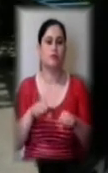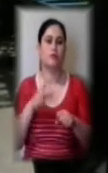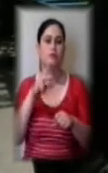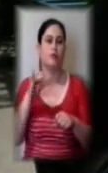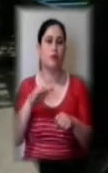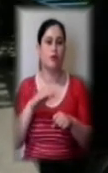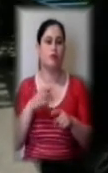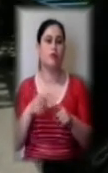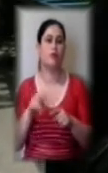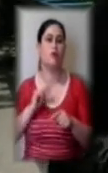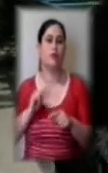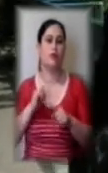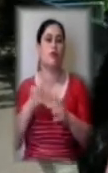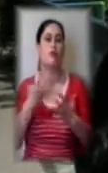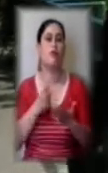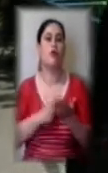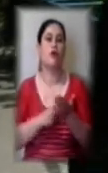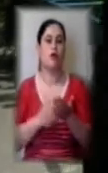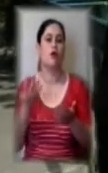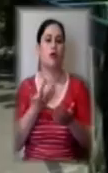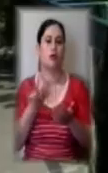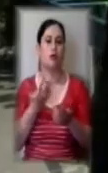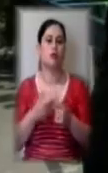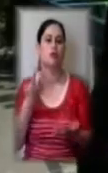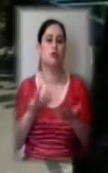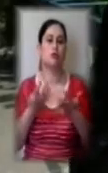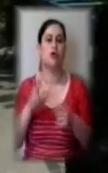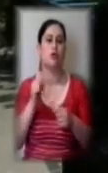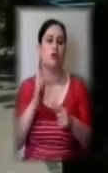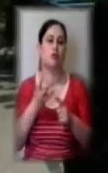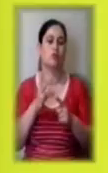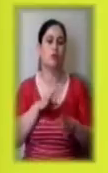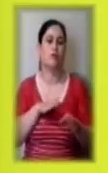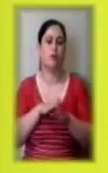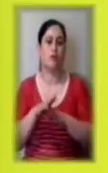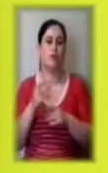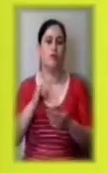і вкажуть, якщо і як має виконуватися в умовах.